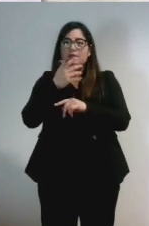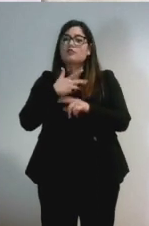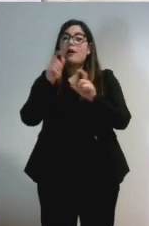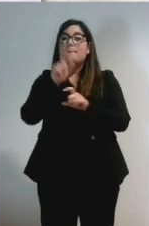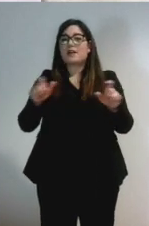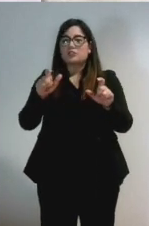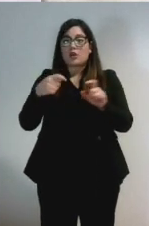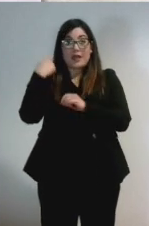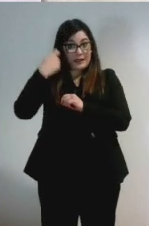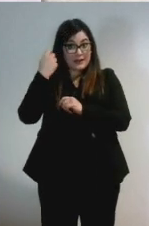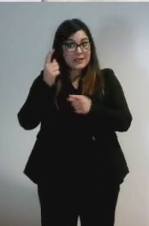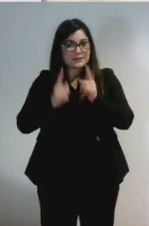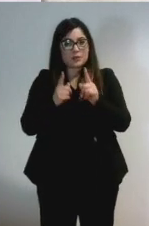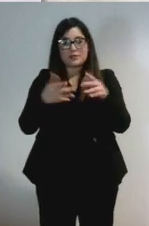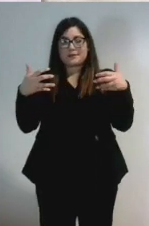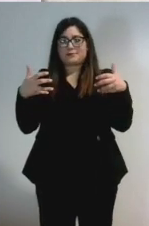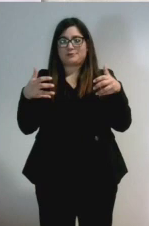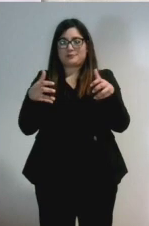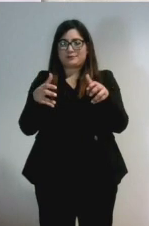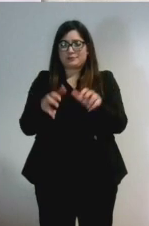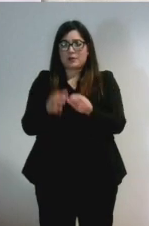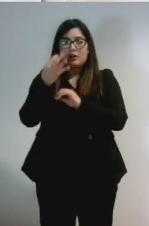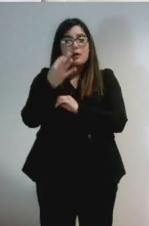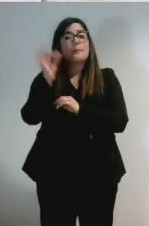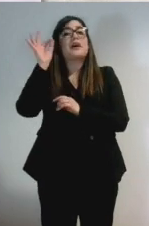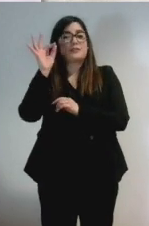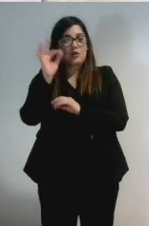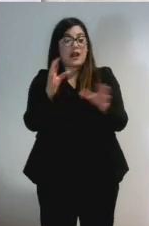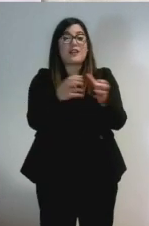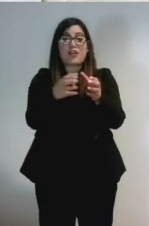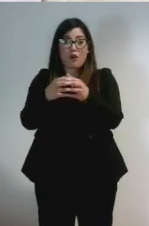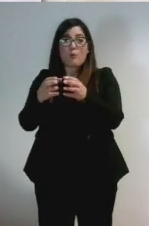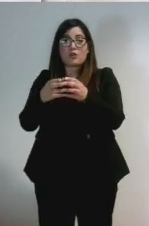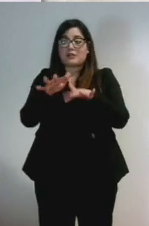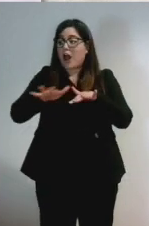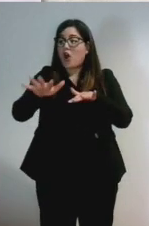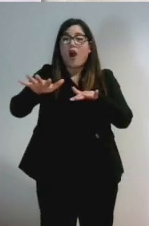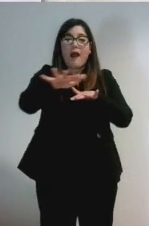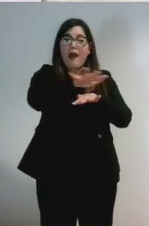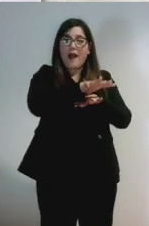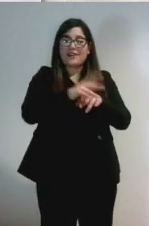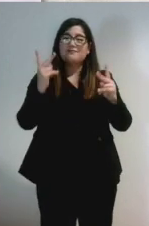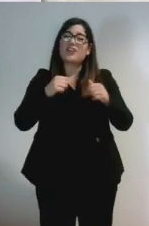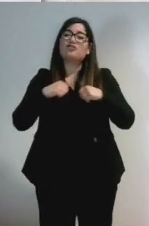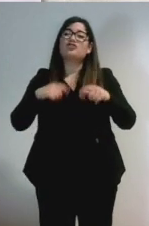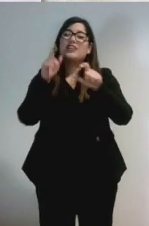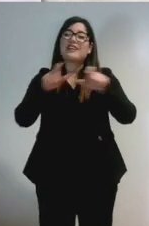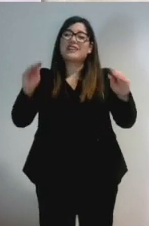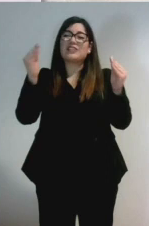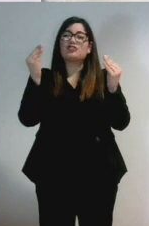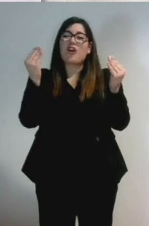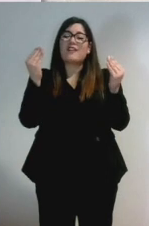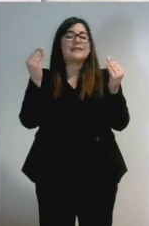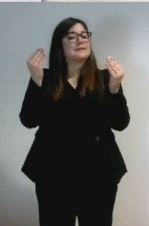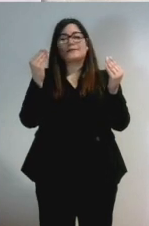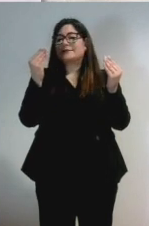interessano alla politica e in modo particolare alle comunità locali. I cittadini e i giovani sono lontani e questo per me